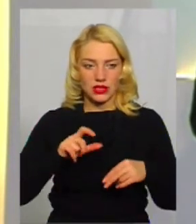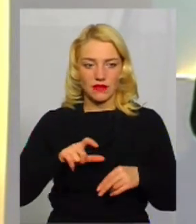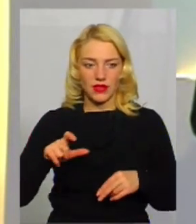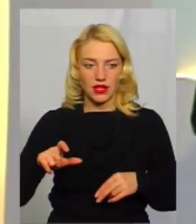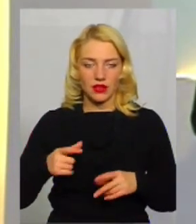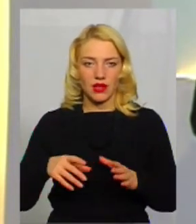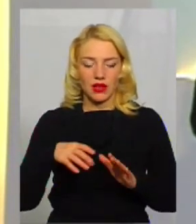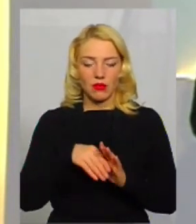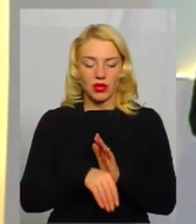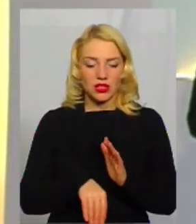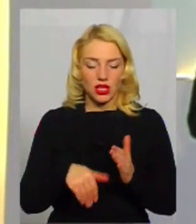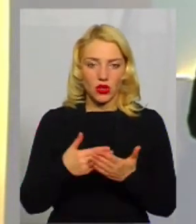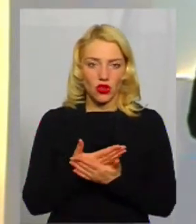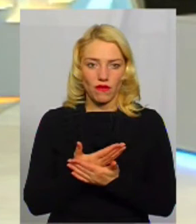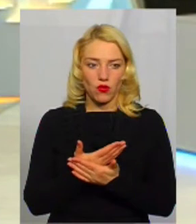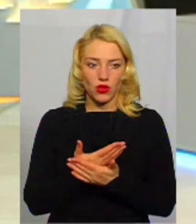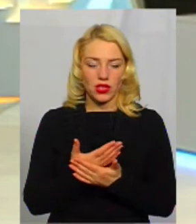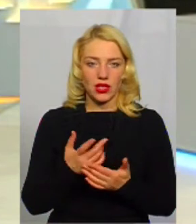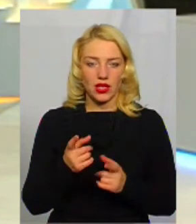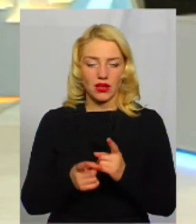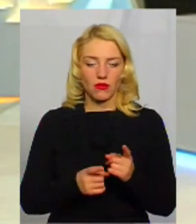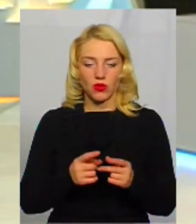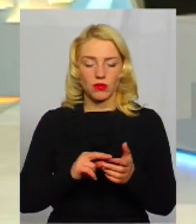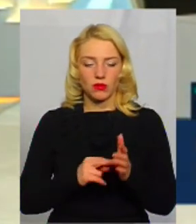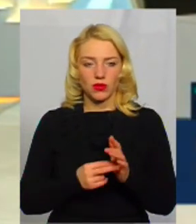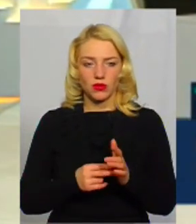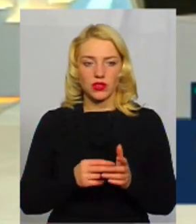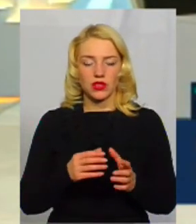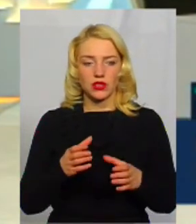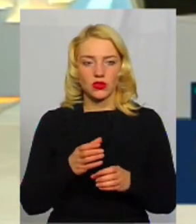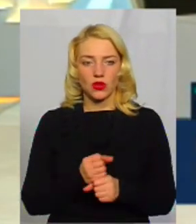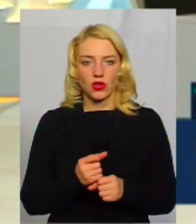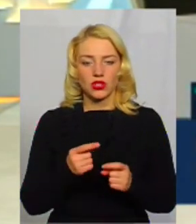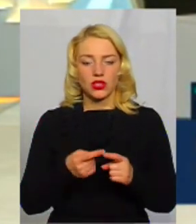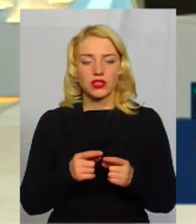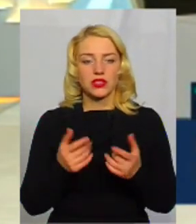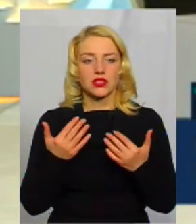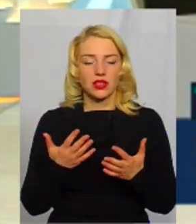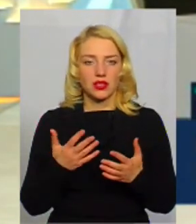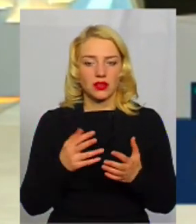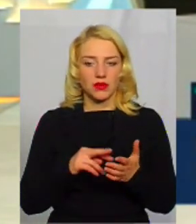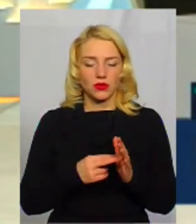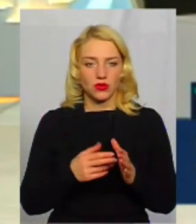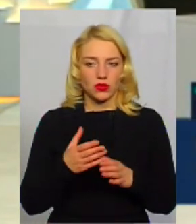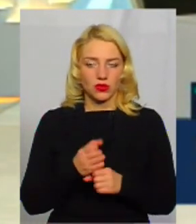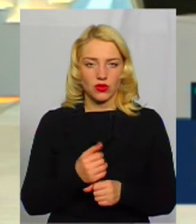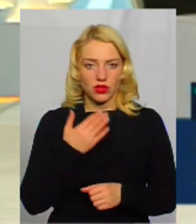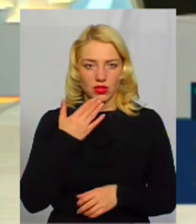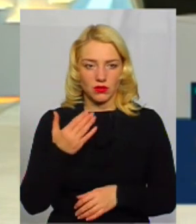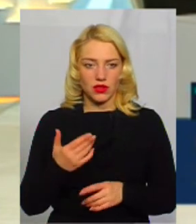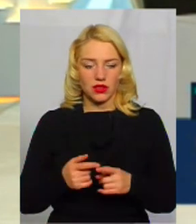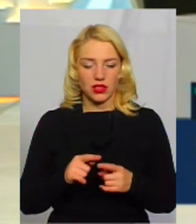межах нової реформи планується скорочення. Це скільки людей планується скоротити? Дивіться,